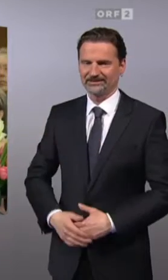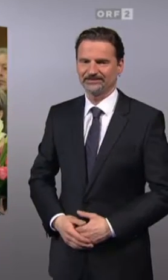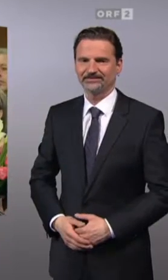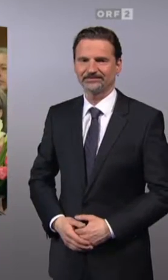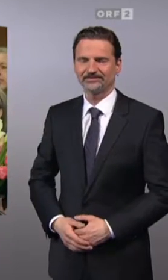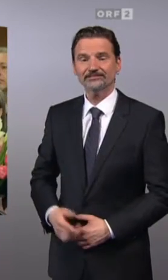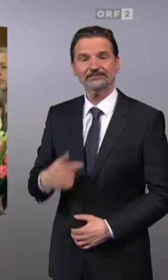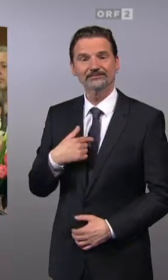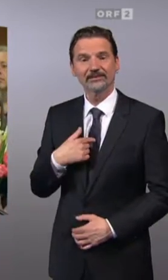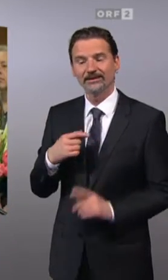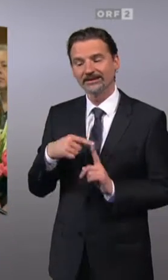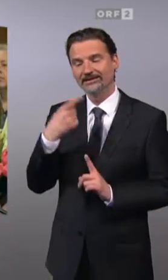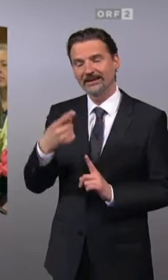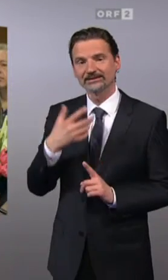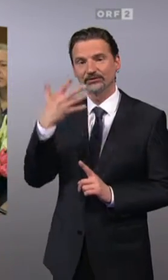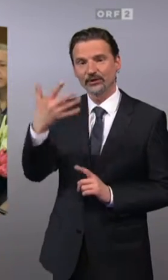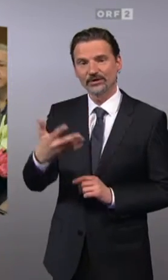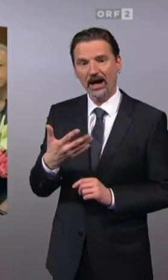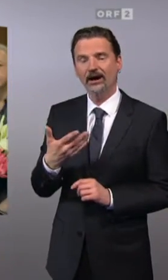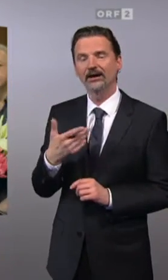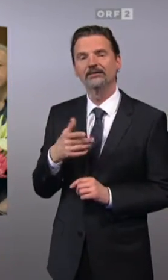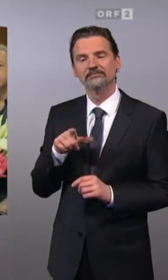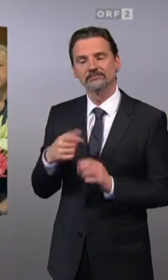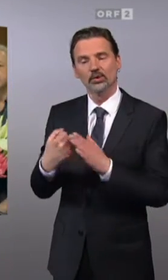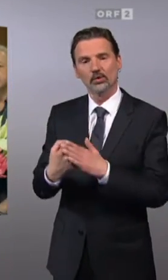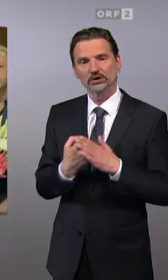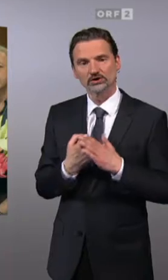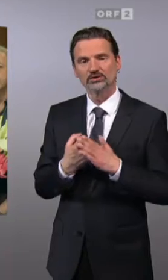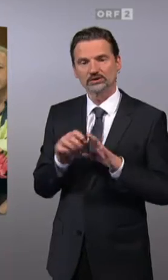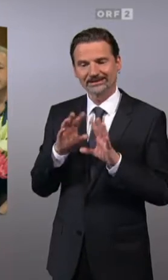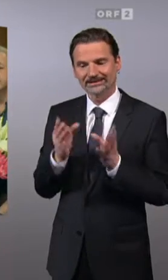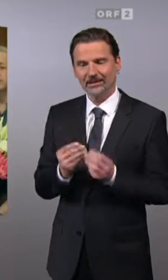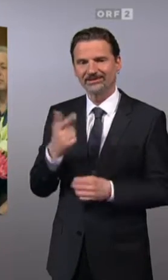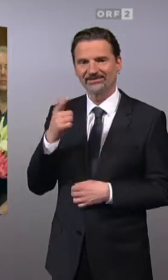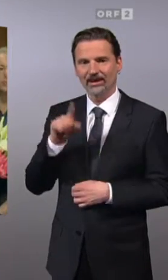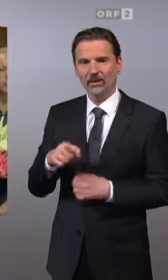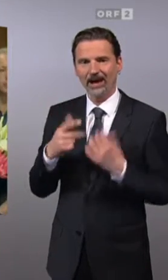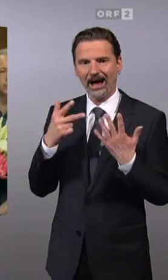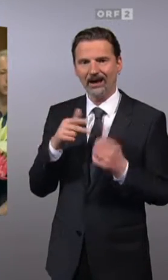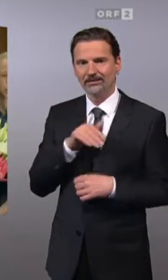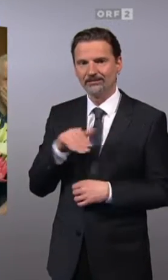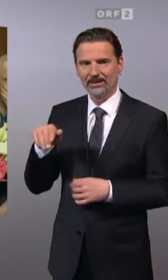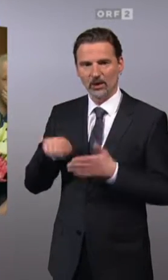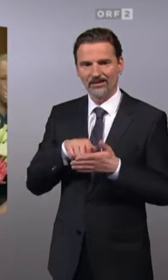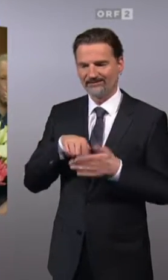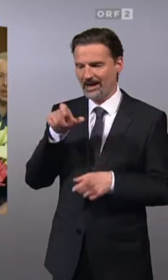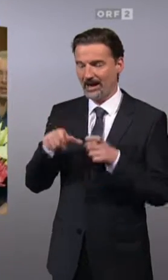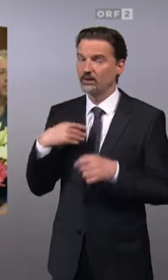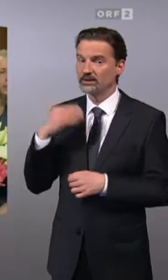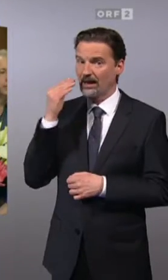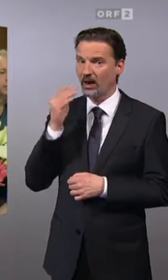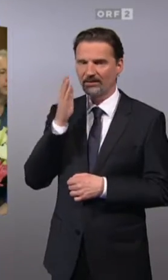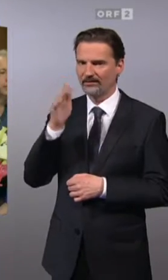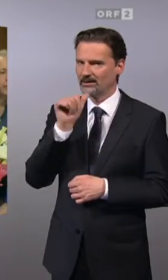Ich gehe in die kommenden fünf Jahre mit der Unterstützung von 2,8 Millionen Wählern und ich glaube, dass ich sie nicht enttäuschen werde.